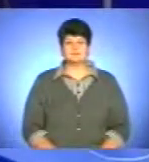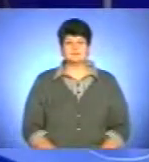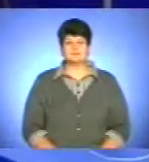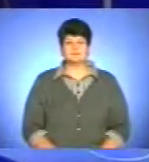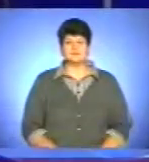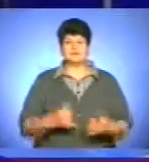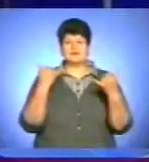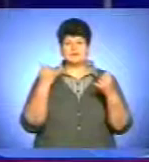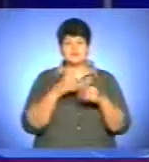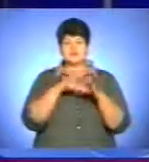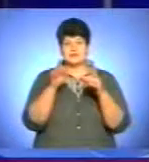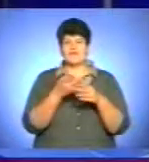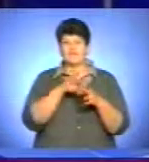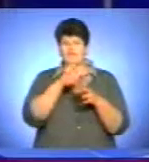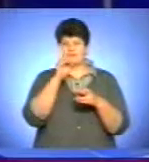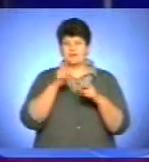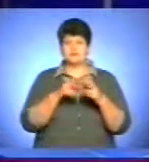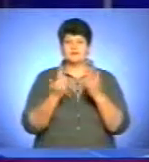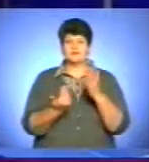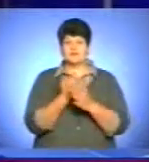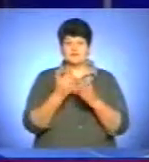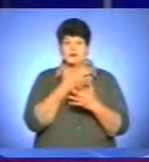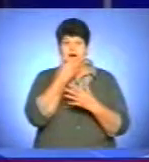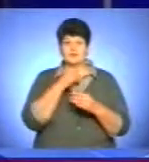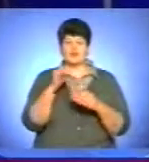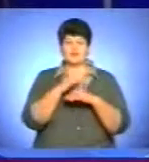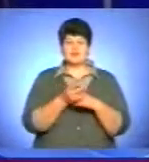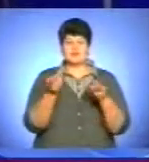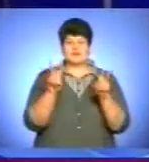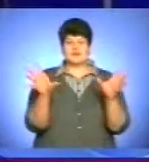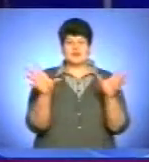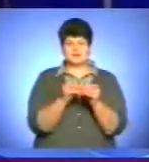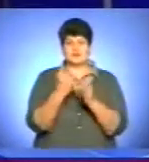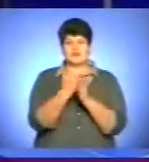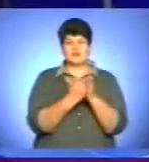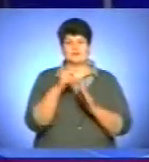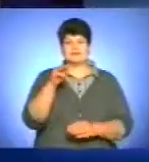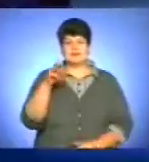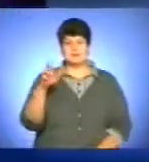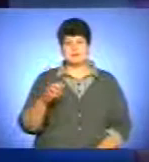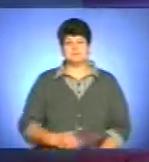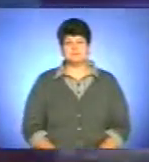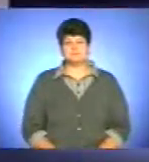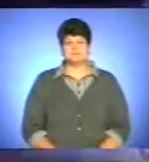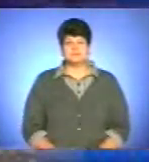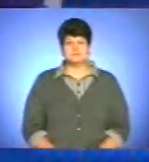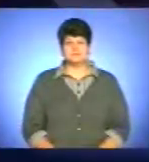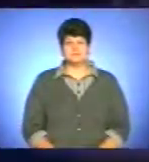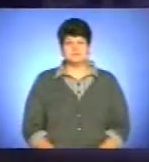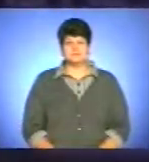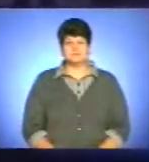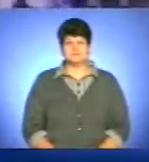На сьогодні це всі новини. Бажаю вам гарного вечора і залишайтеся разом з каналом ТТБ. Дякую.